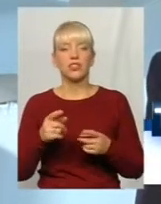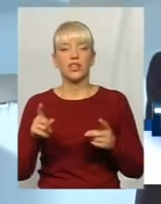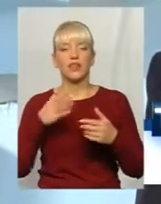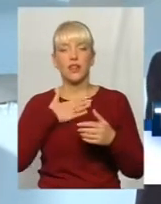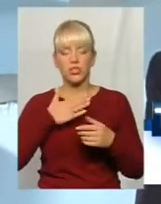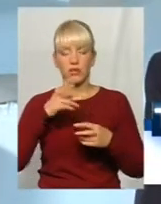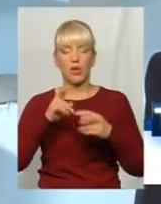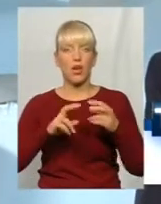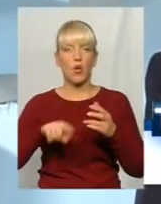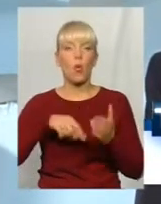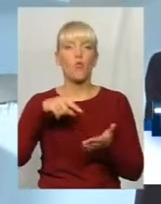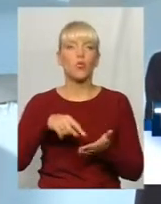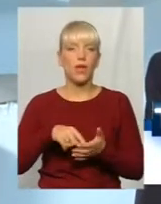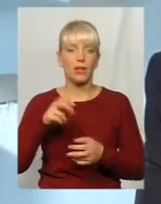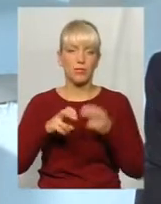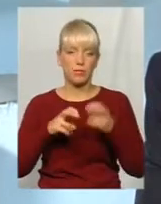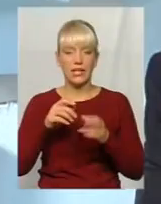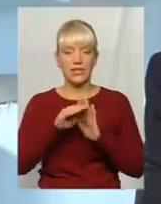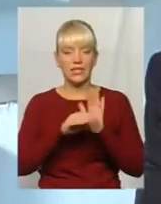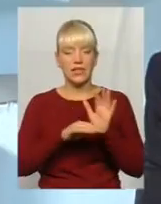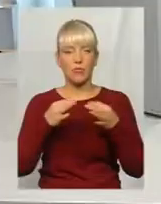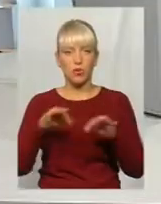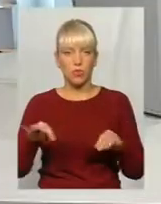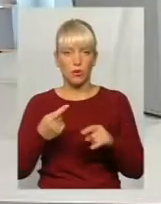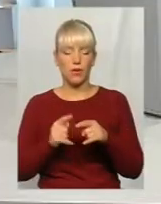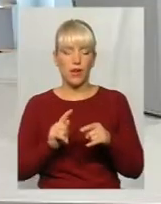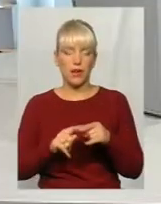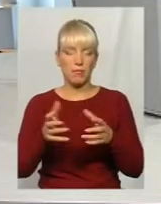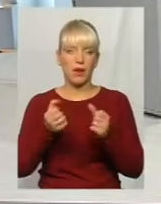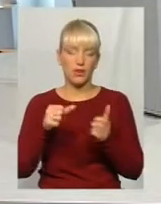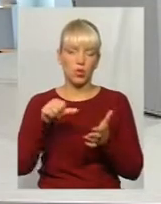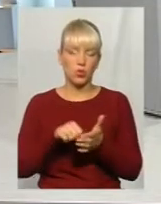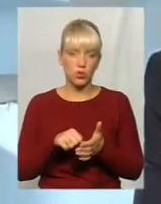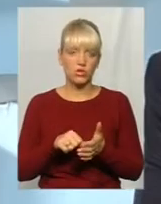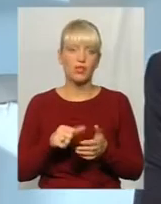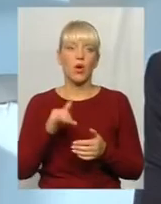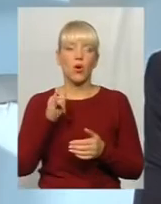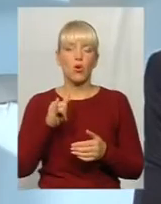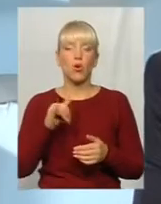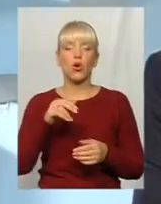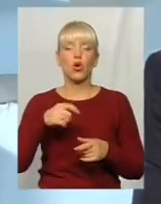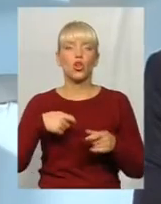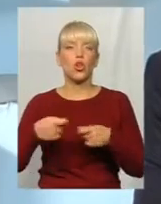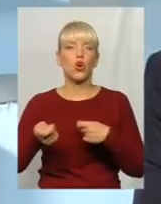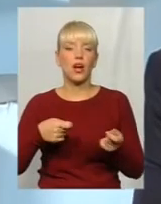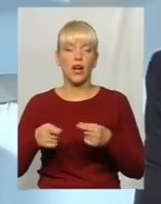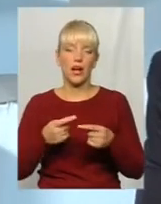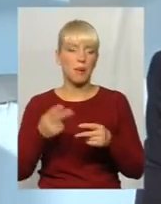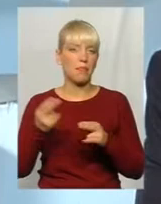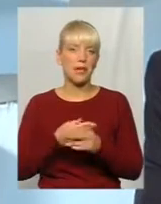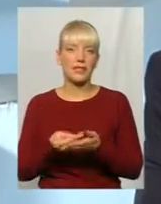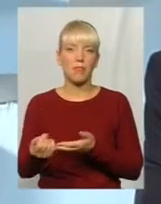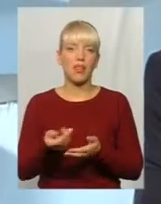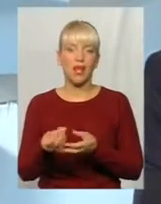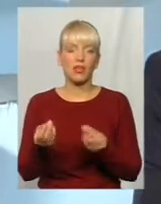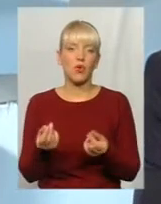дозволяє нашим комунальним підприємствам брати участь в цих торгах без плати будь-яких коштів. Тобто це для комунальних підприємств безкоштовно. Власне,